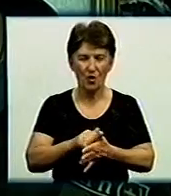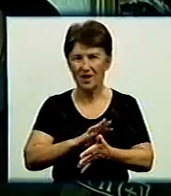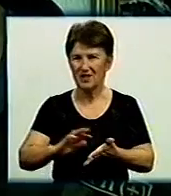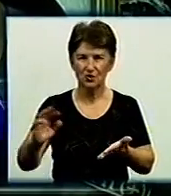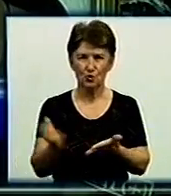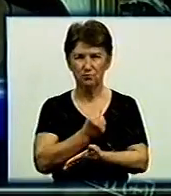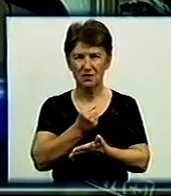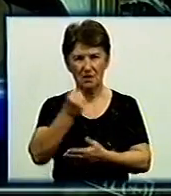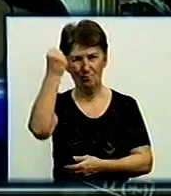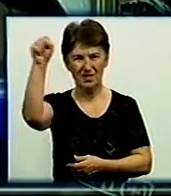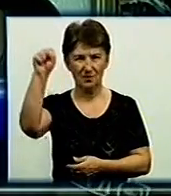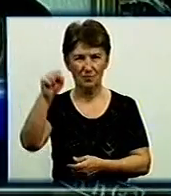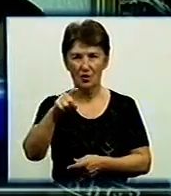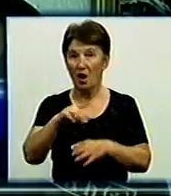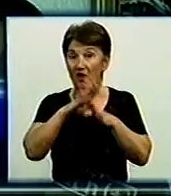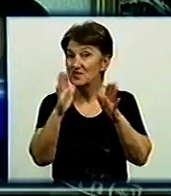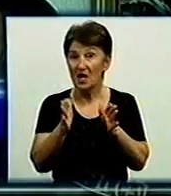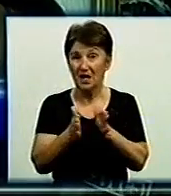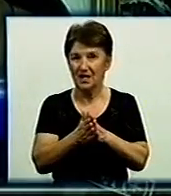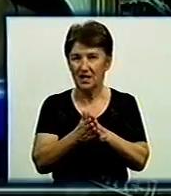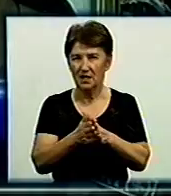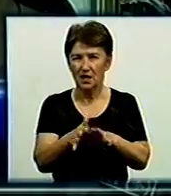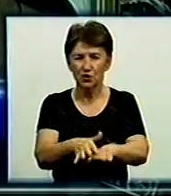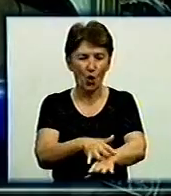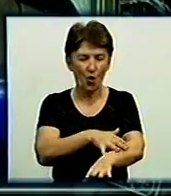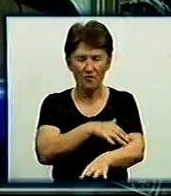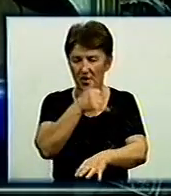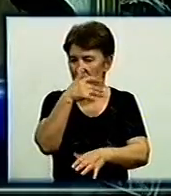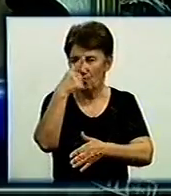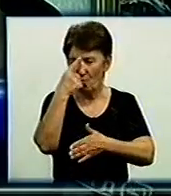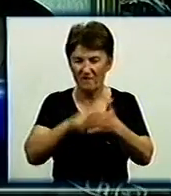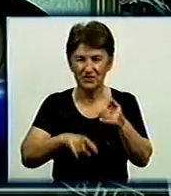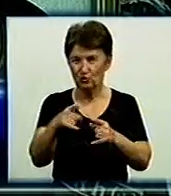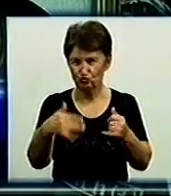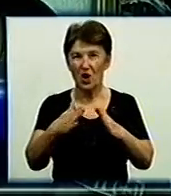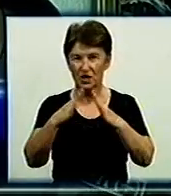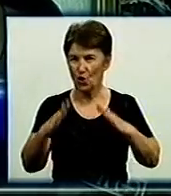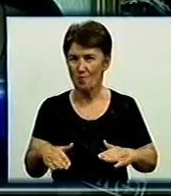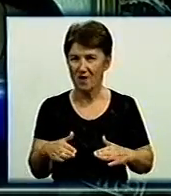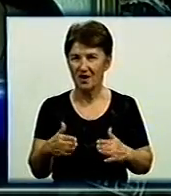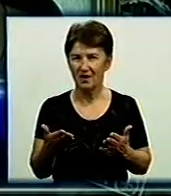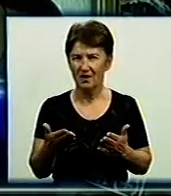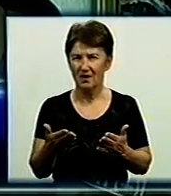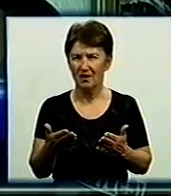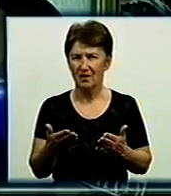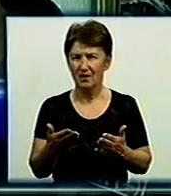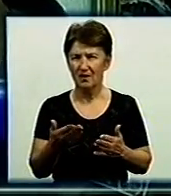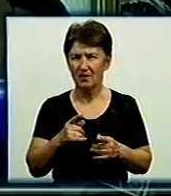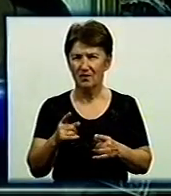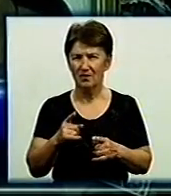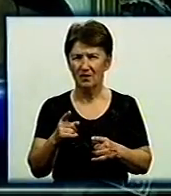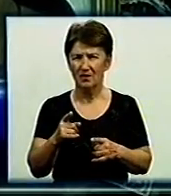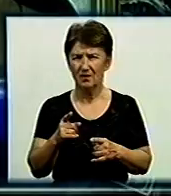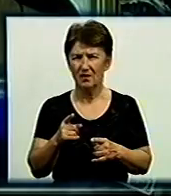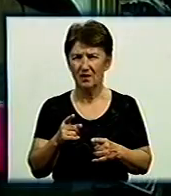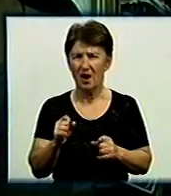Довго не вірили, що взагалі повернувся додому, що вже вдома, через якесь перенаприйшло поняття, що повернувся.